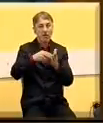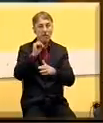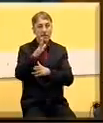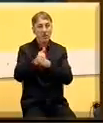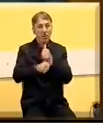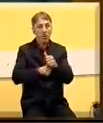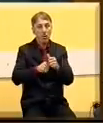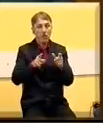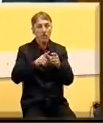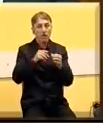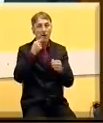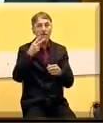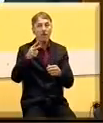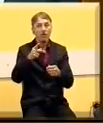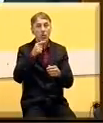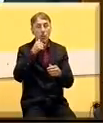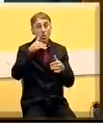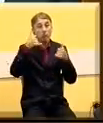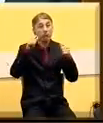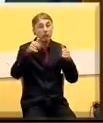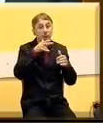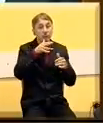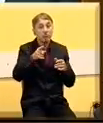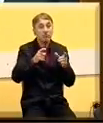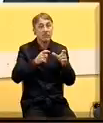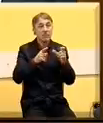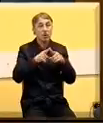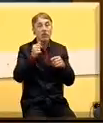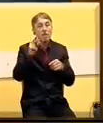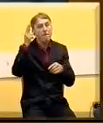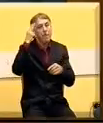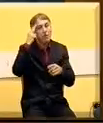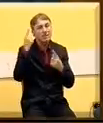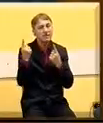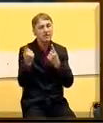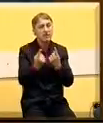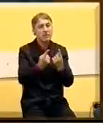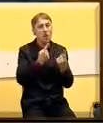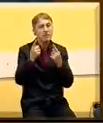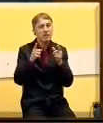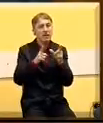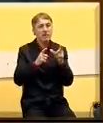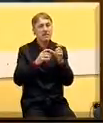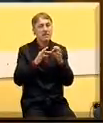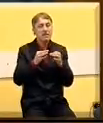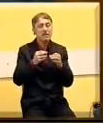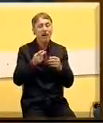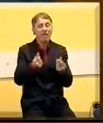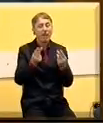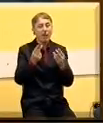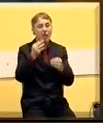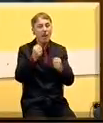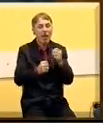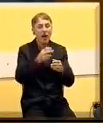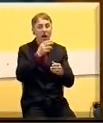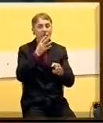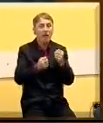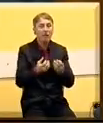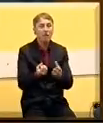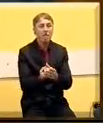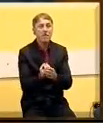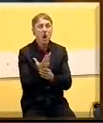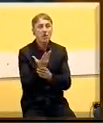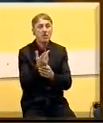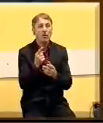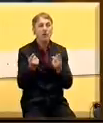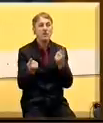godine uložimo veće sredstva u stočarstvo. Međutim, zbog poznate situacije sa cenom leka i mlečnih proizvoda, zbog poznate situacije